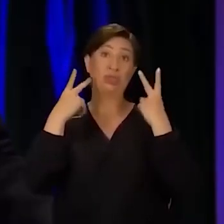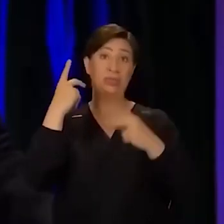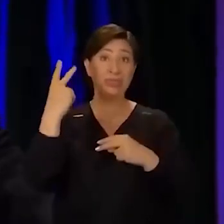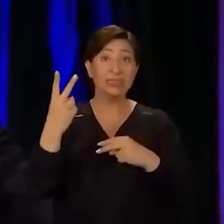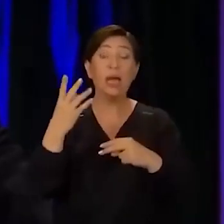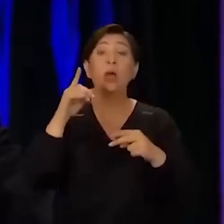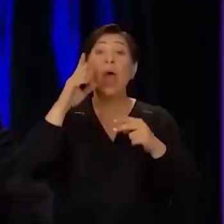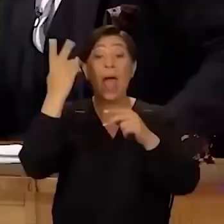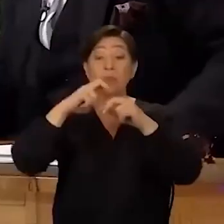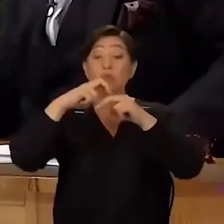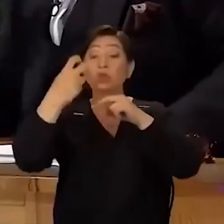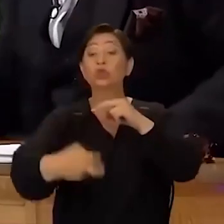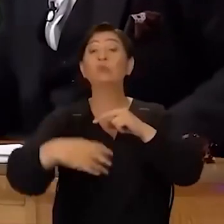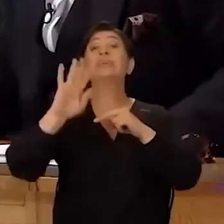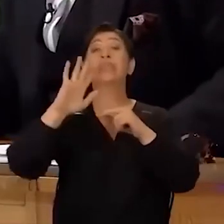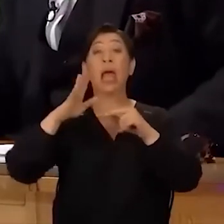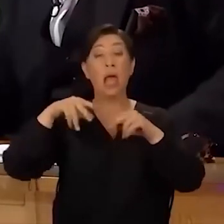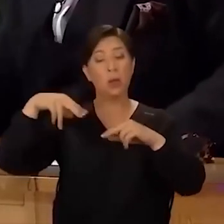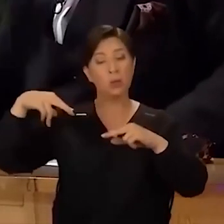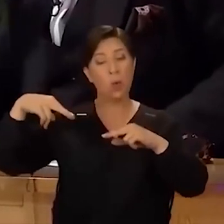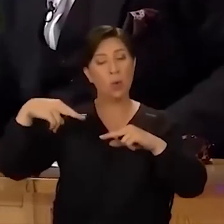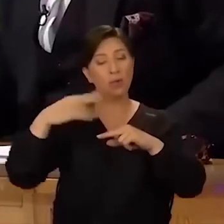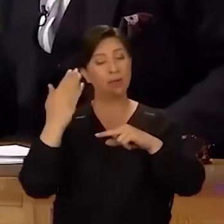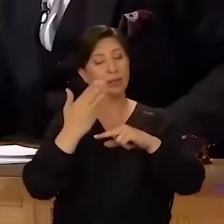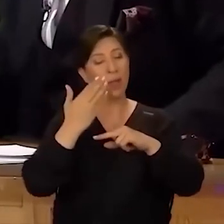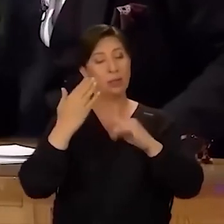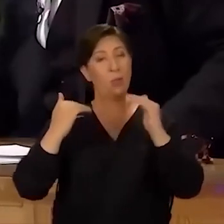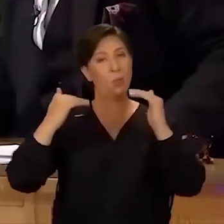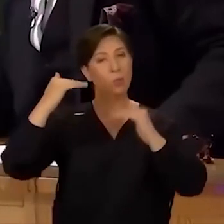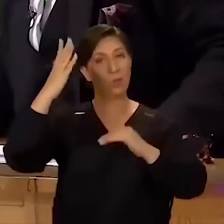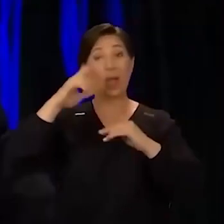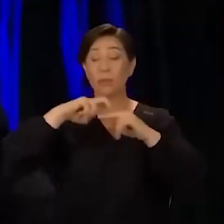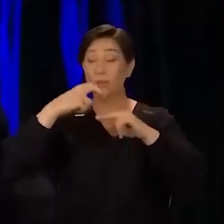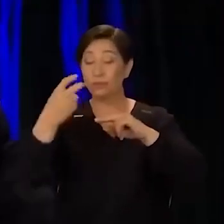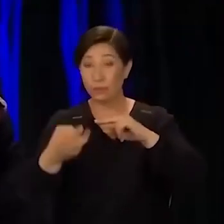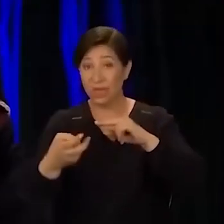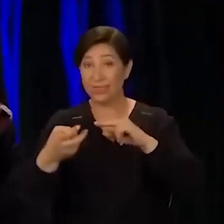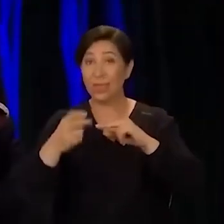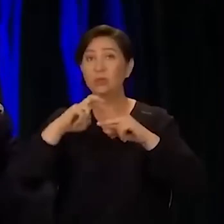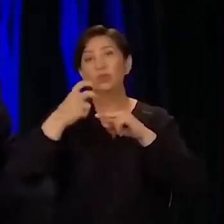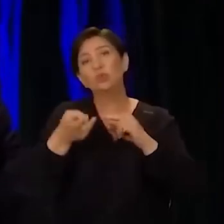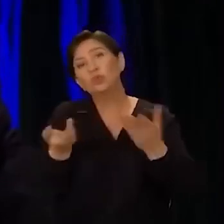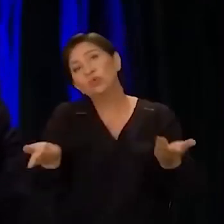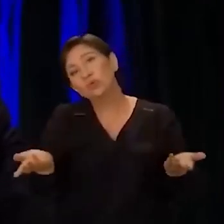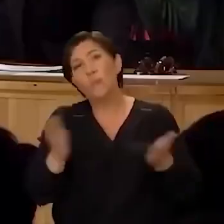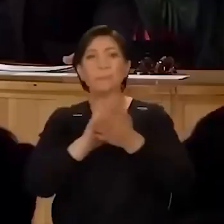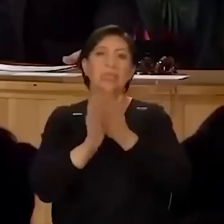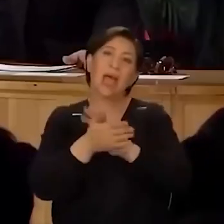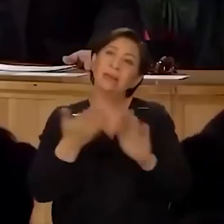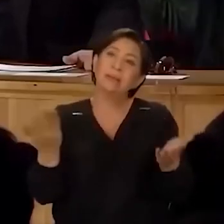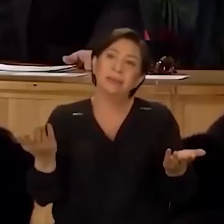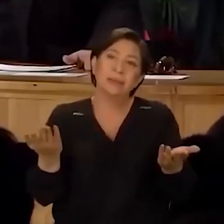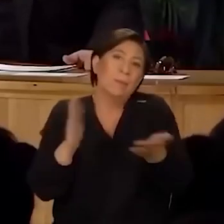düşmezse yola devam eder ve yine büyüktür. Eğer düşerse de düşmüştür. Biter,